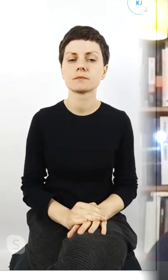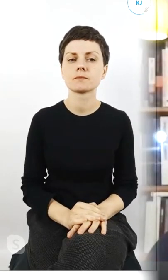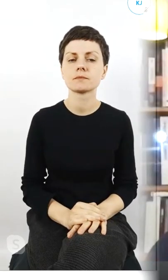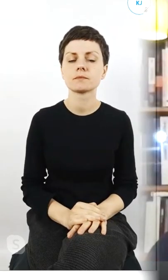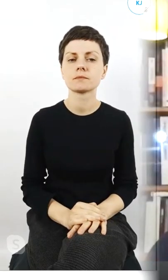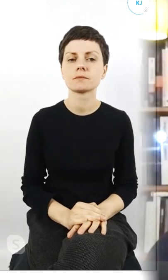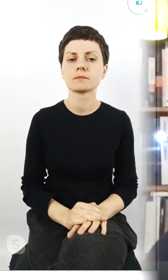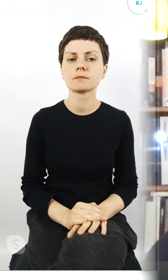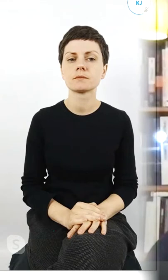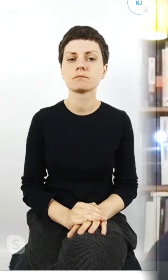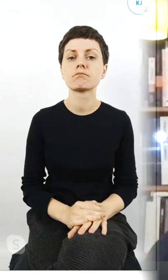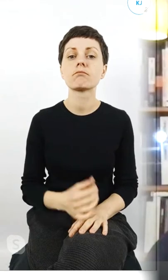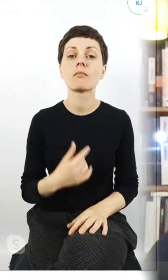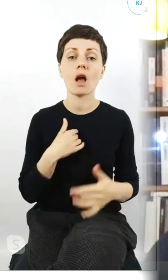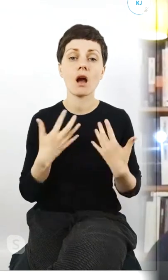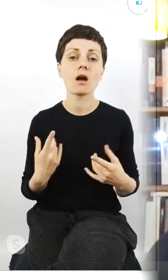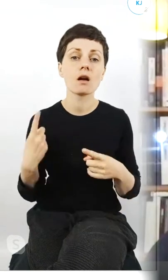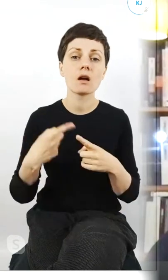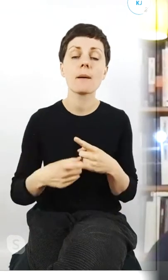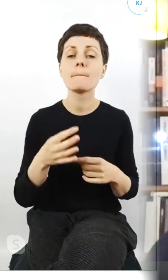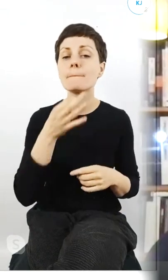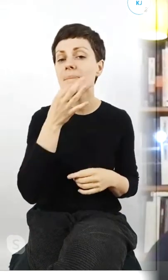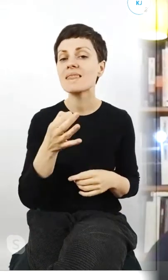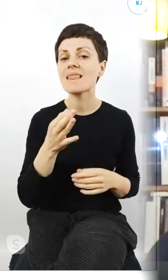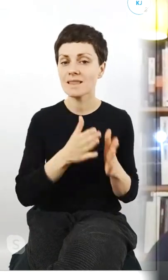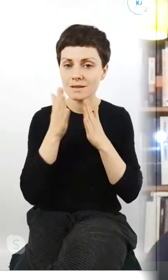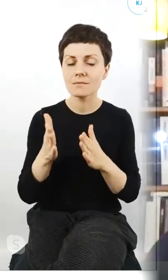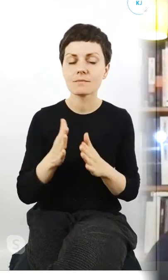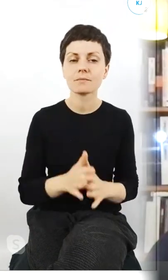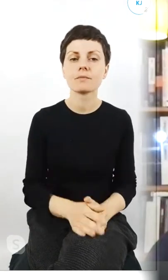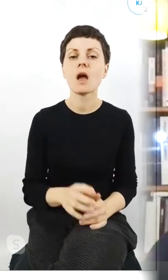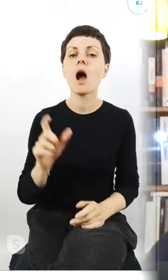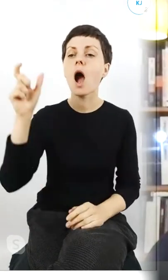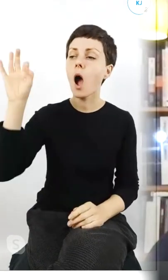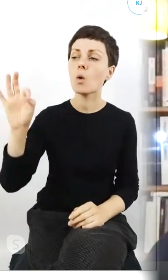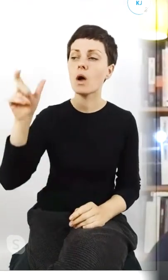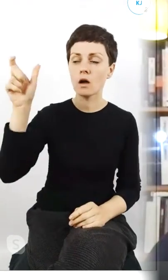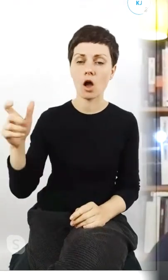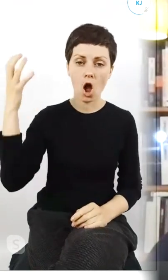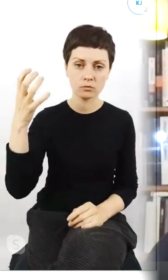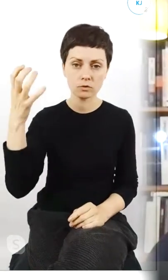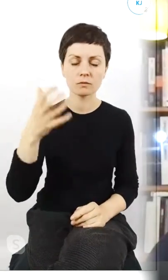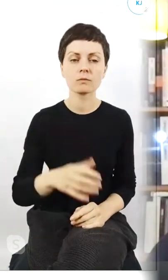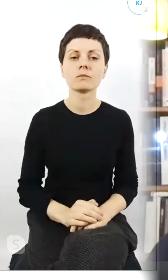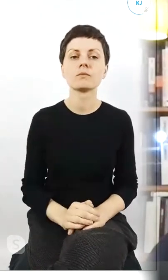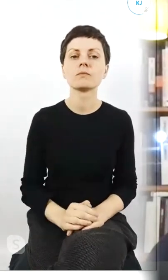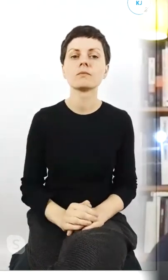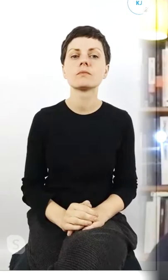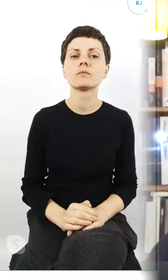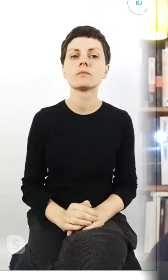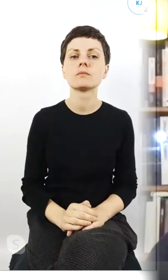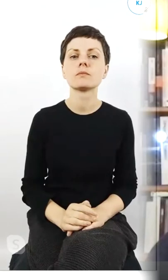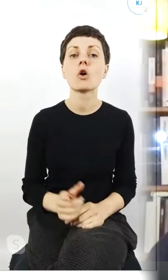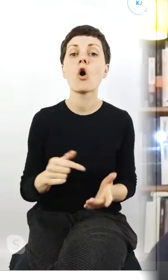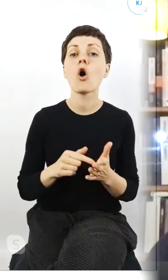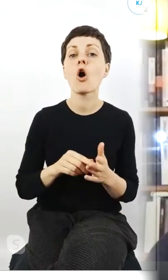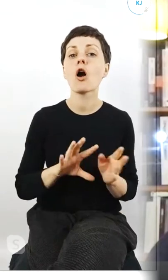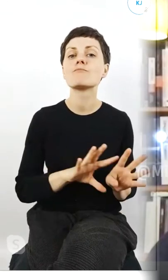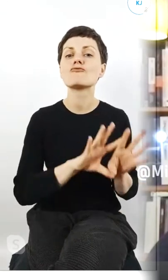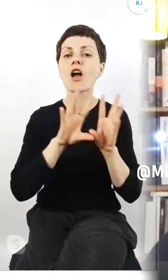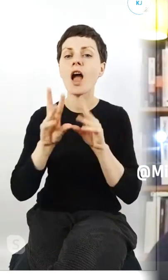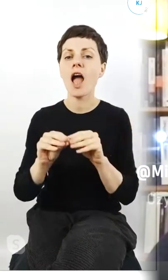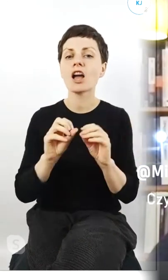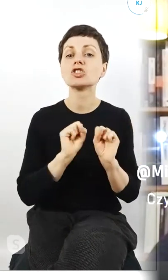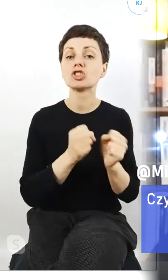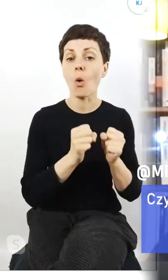To ja dodam takie pytanie kolejne od widza dotyczące właśnie tego przeniesienia działalności do internetu. Pytanie